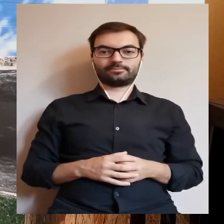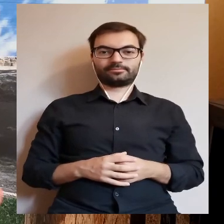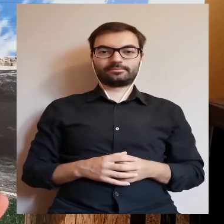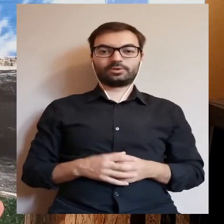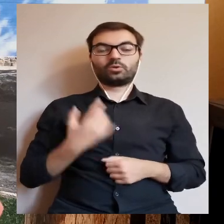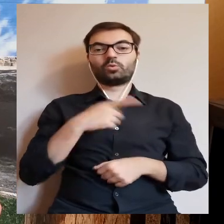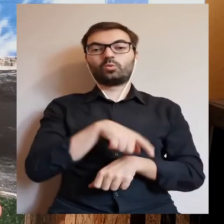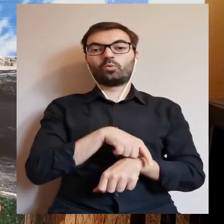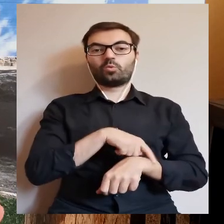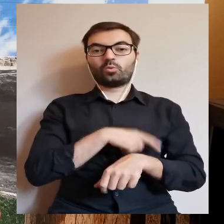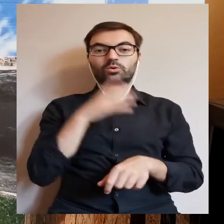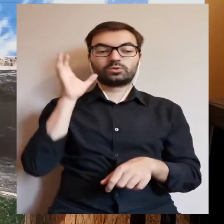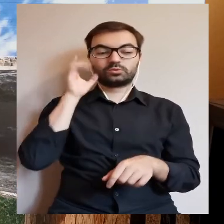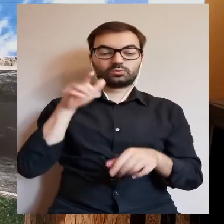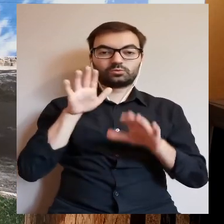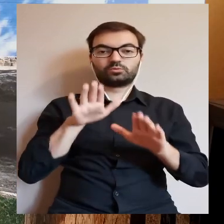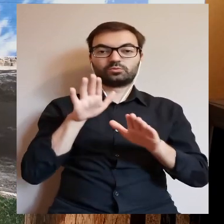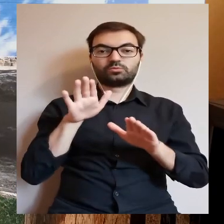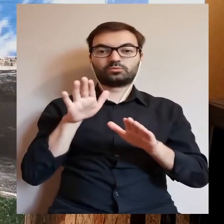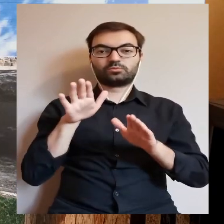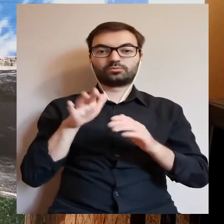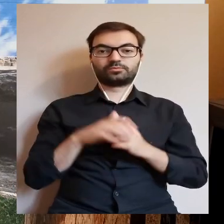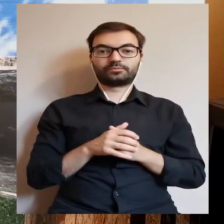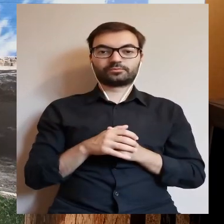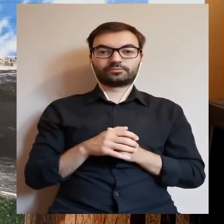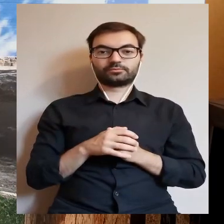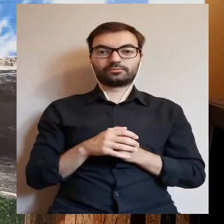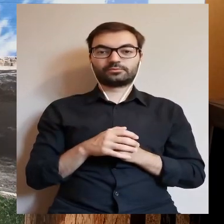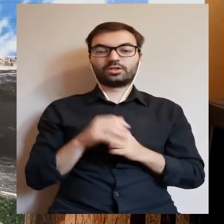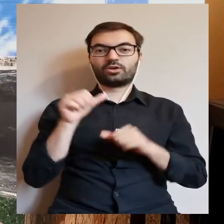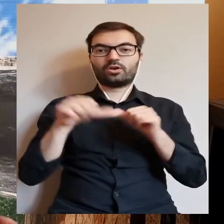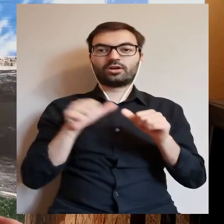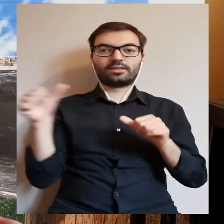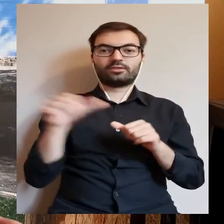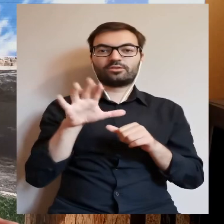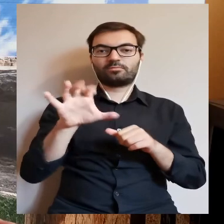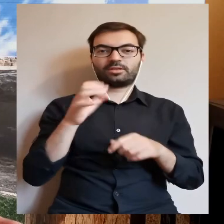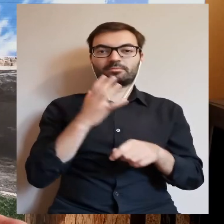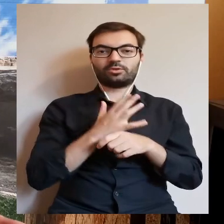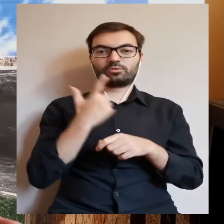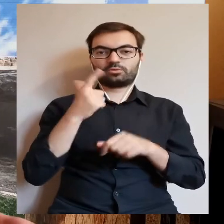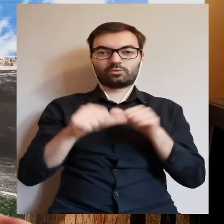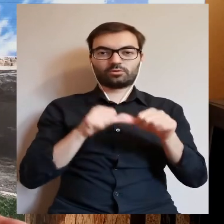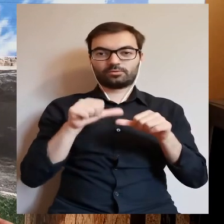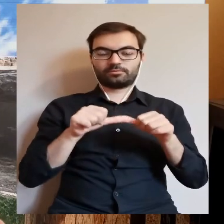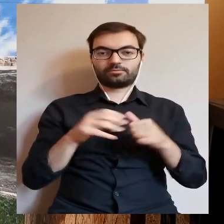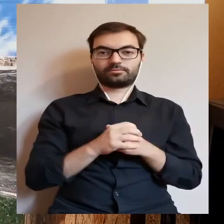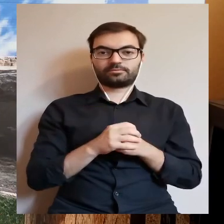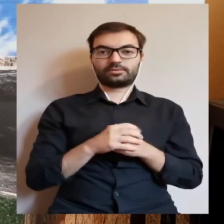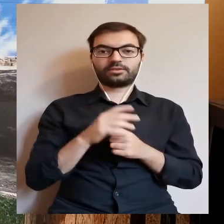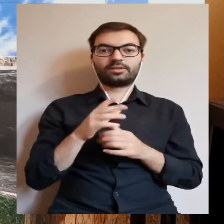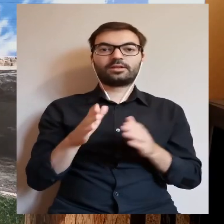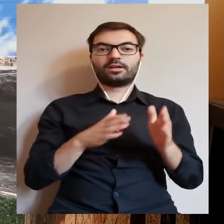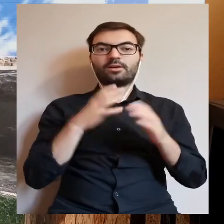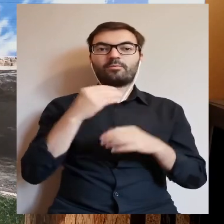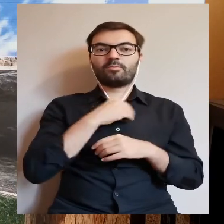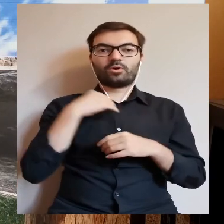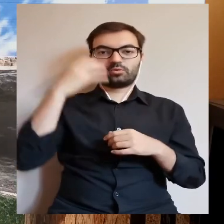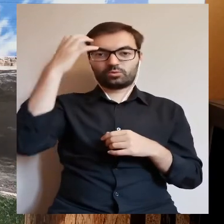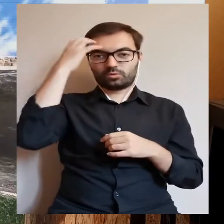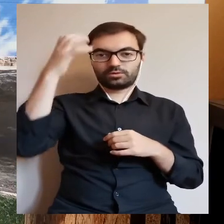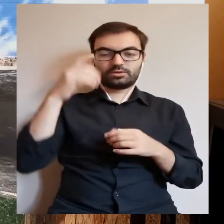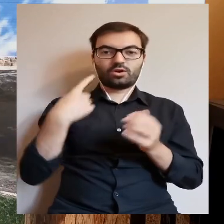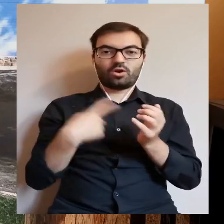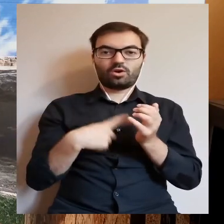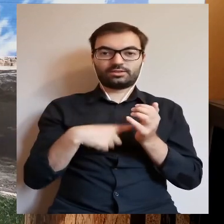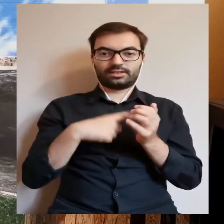Przez dłuższy czas podobno przebywał w tym zamku, dokładnie w roku 1552, kolejny